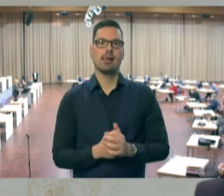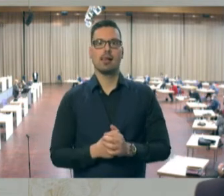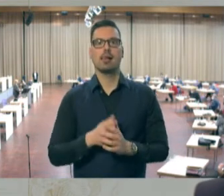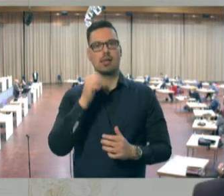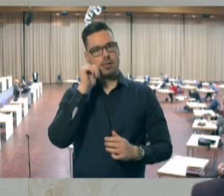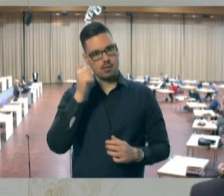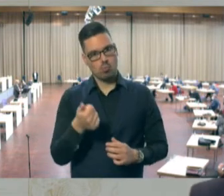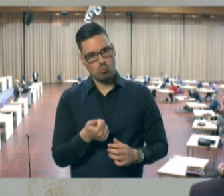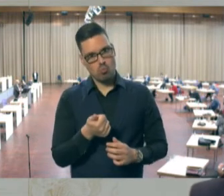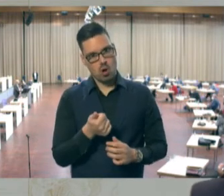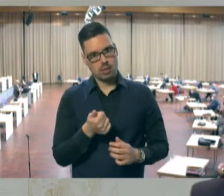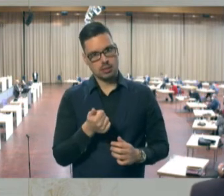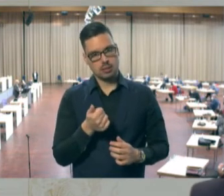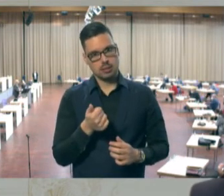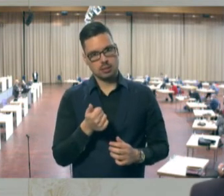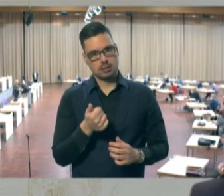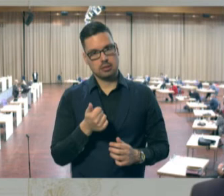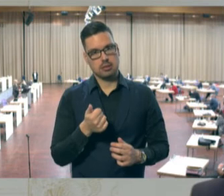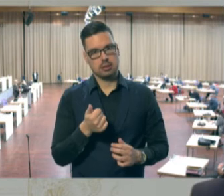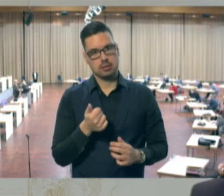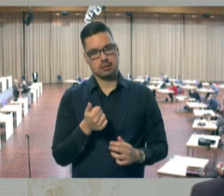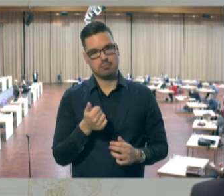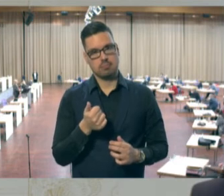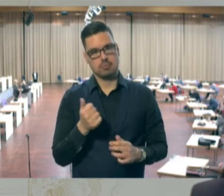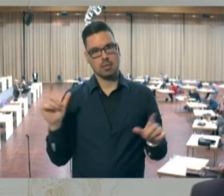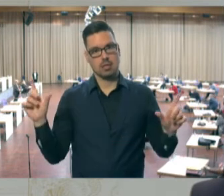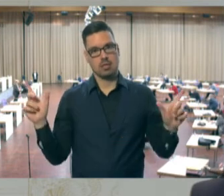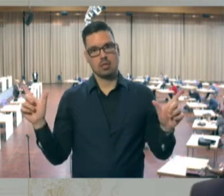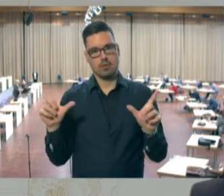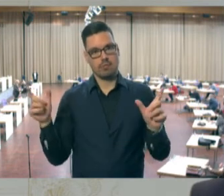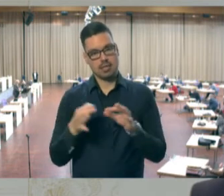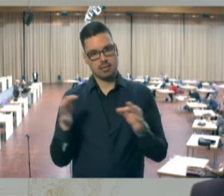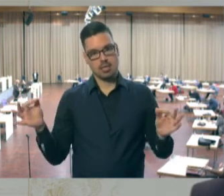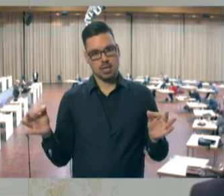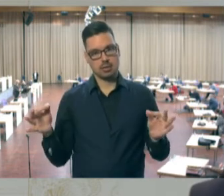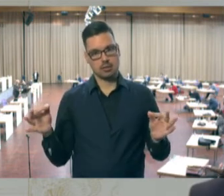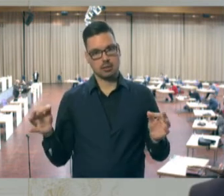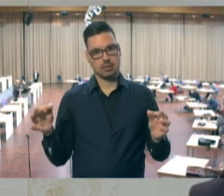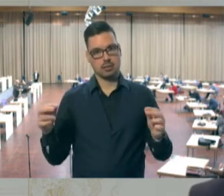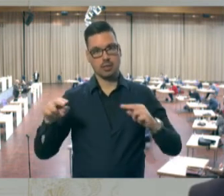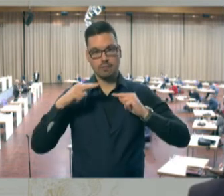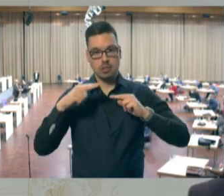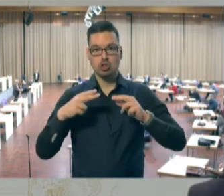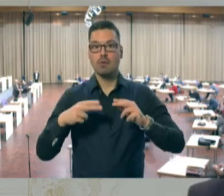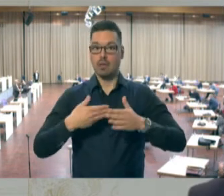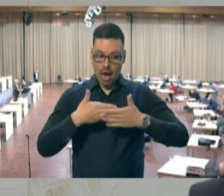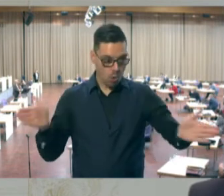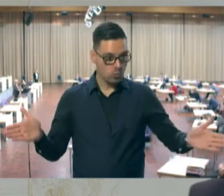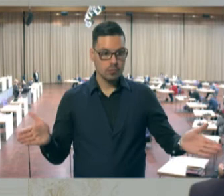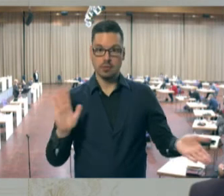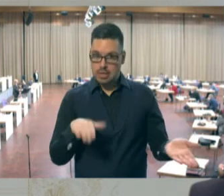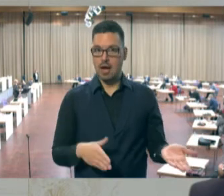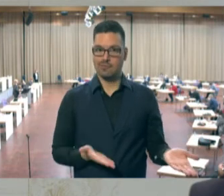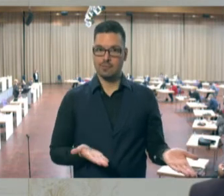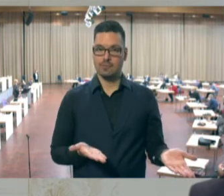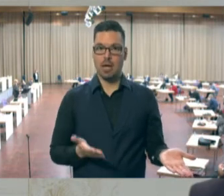morgen am Tag des Himmelfahrts, die Außengastronomie öffnen können, aber zum